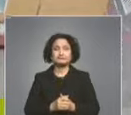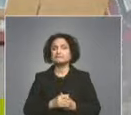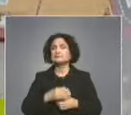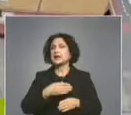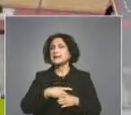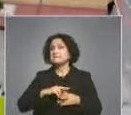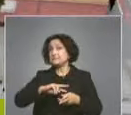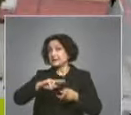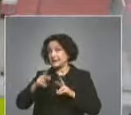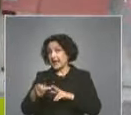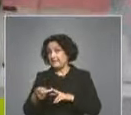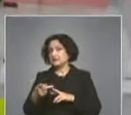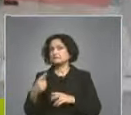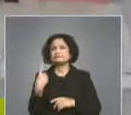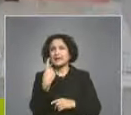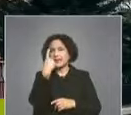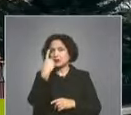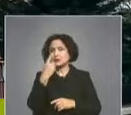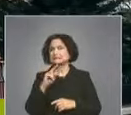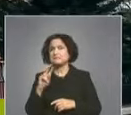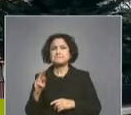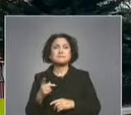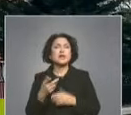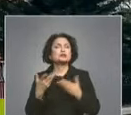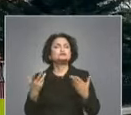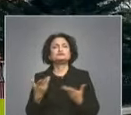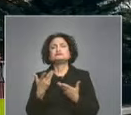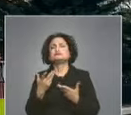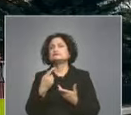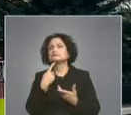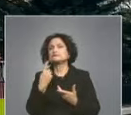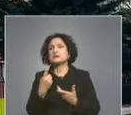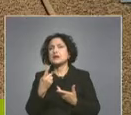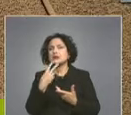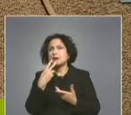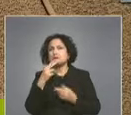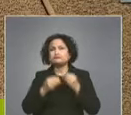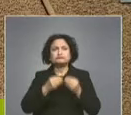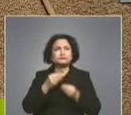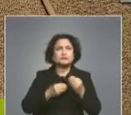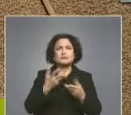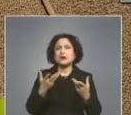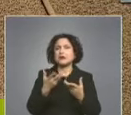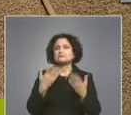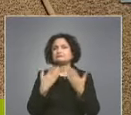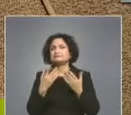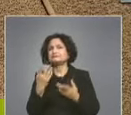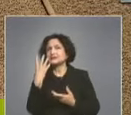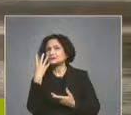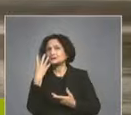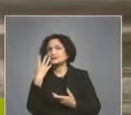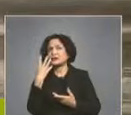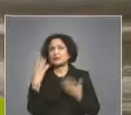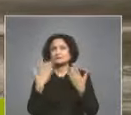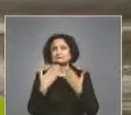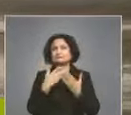Преминаването към едносменен режим на обучение отдавна е национален приоритет. В това училище в Пловдив обаче не достигат 4